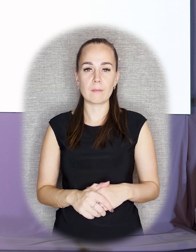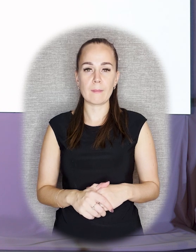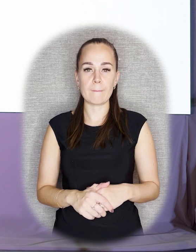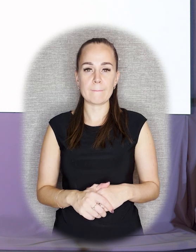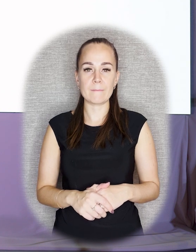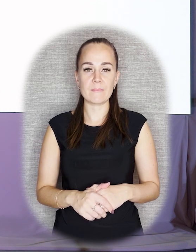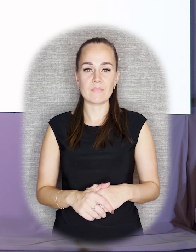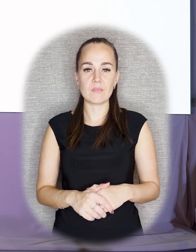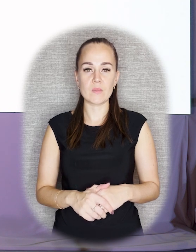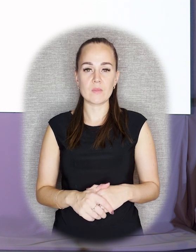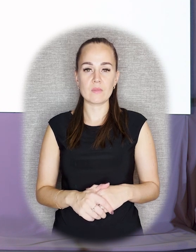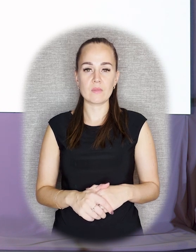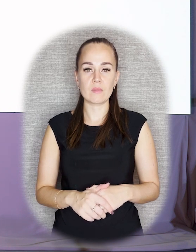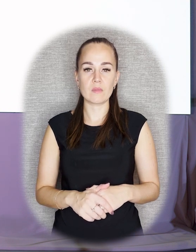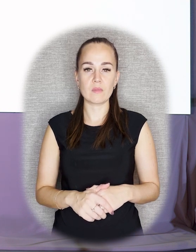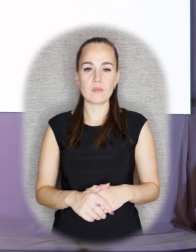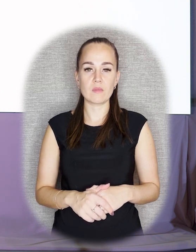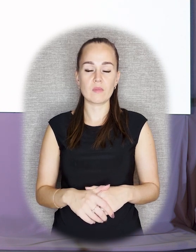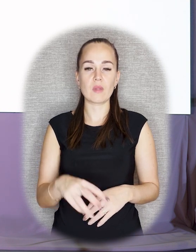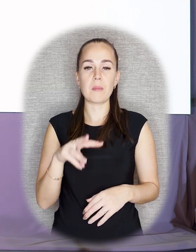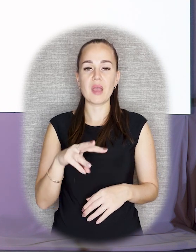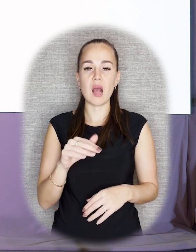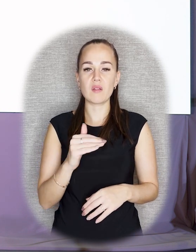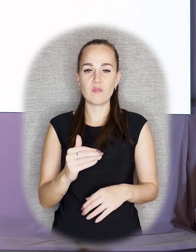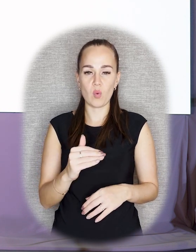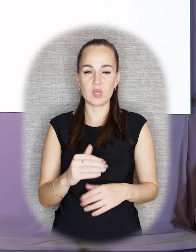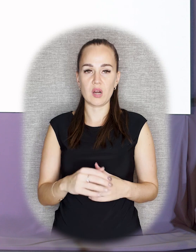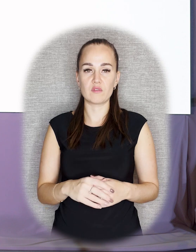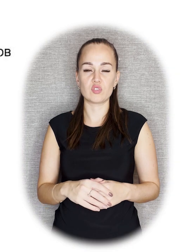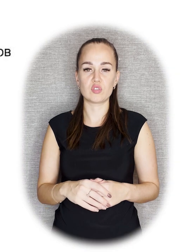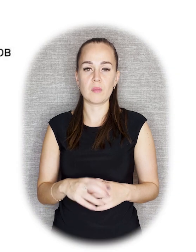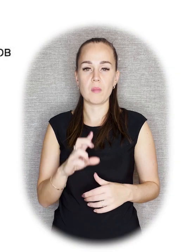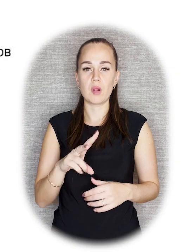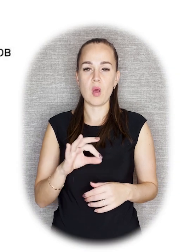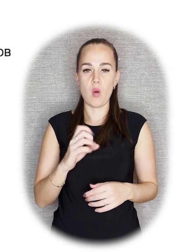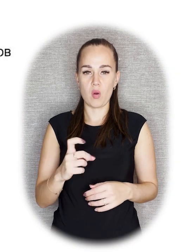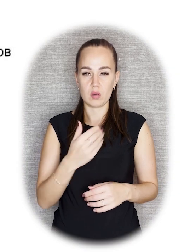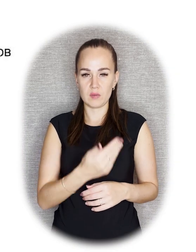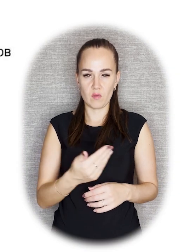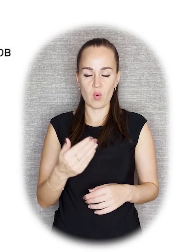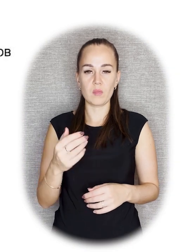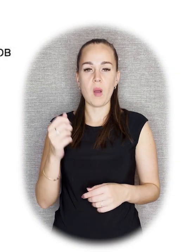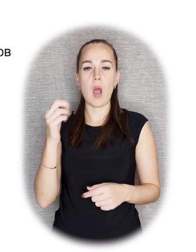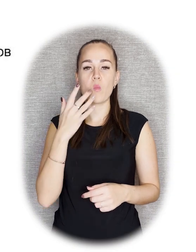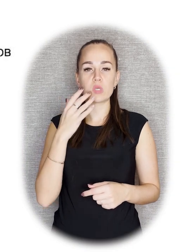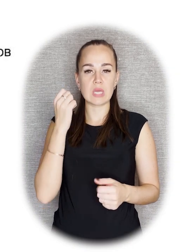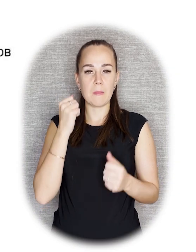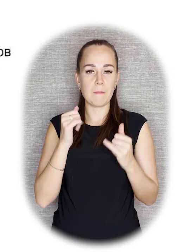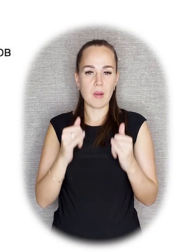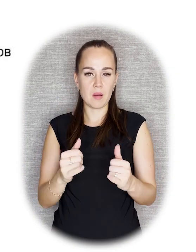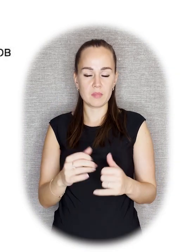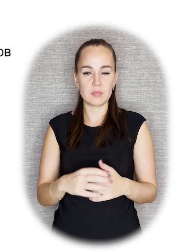школе. Это Блох Михаил Федорович. И мы с вами видим его модель